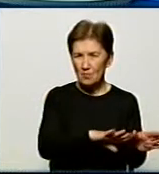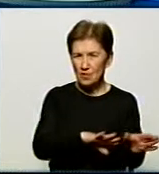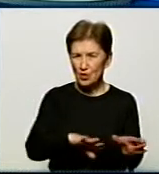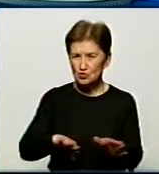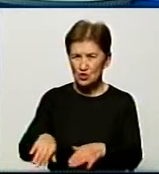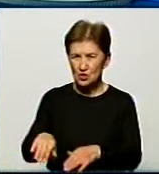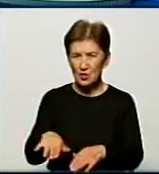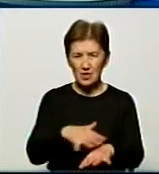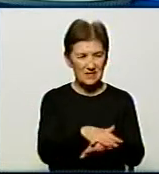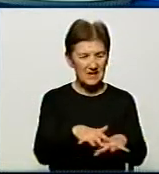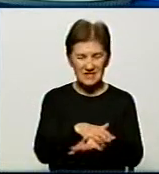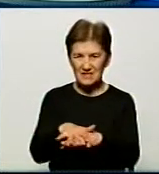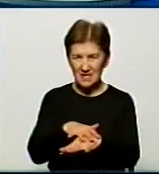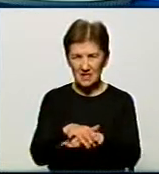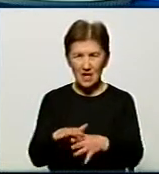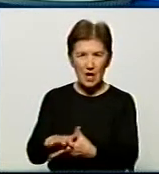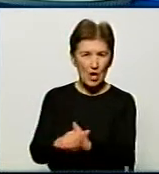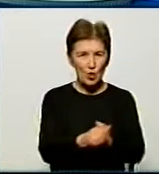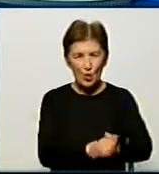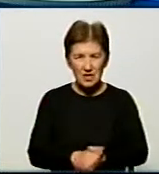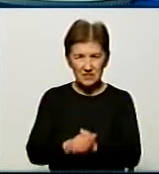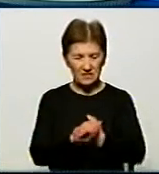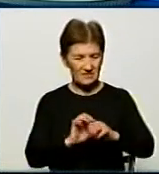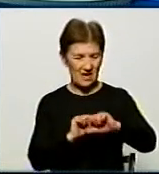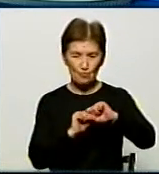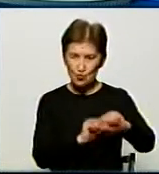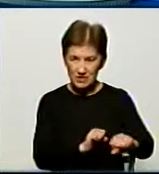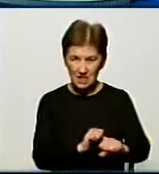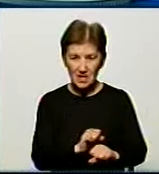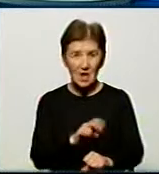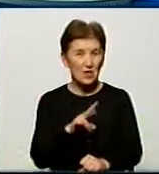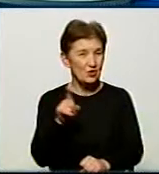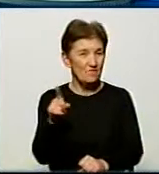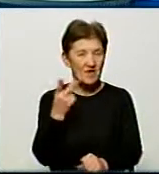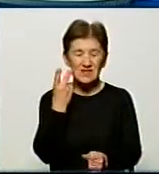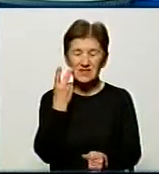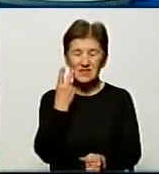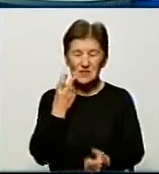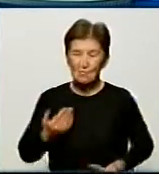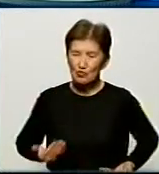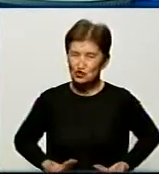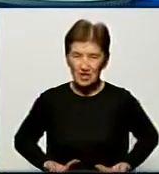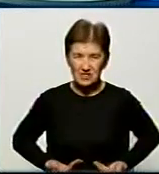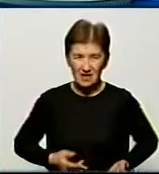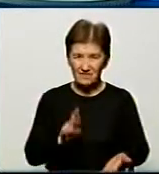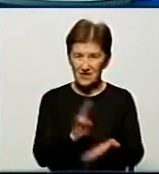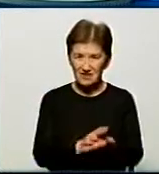населення, сформувався колективний імунітет, але він не пожиттєвий, він втрачається. І тому